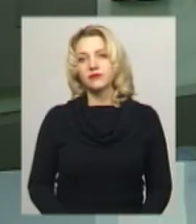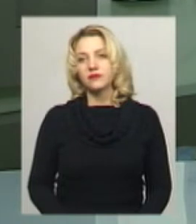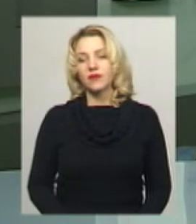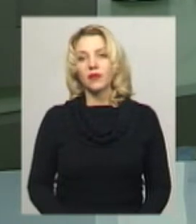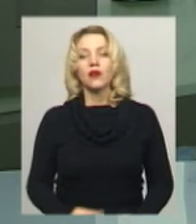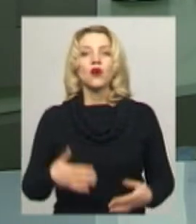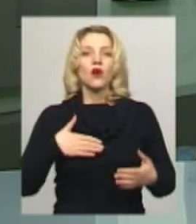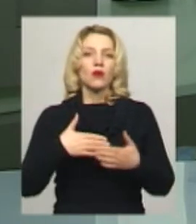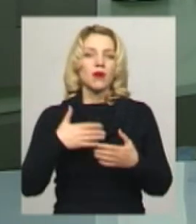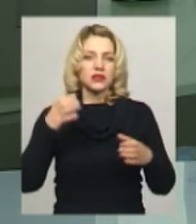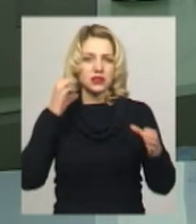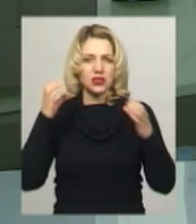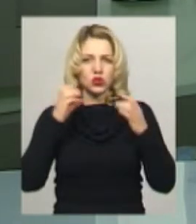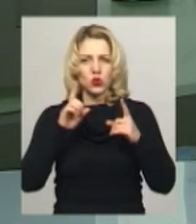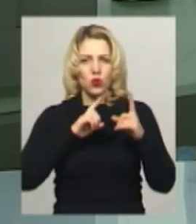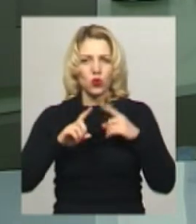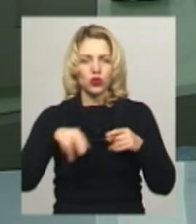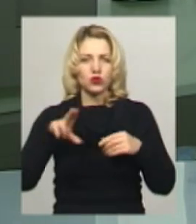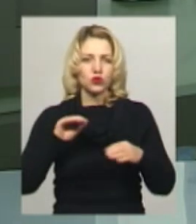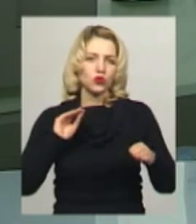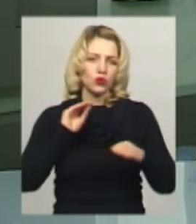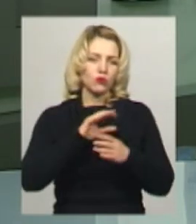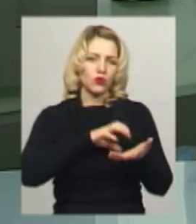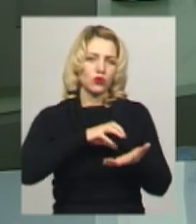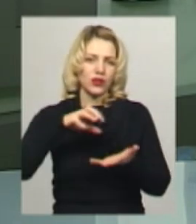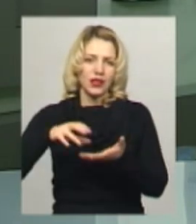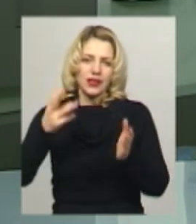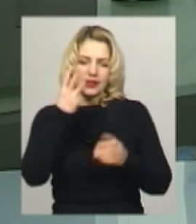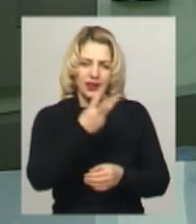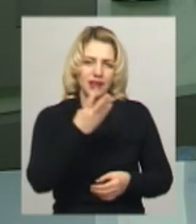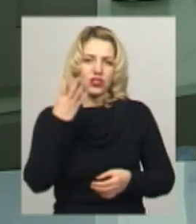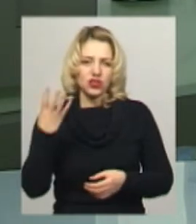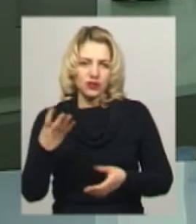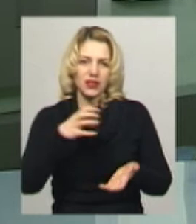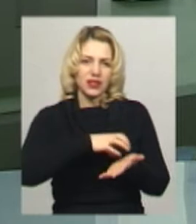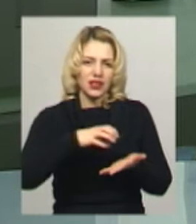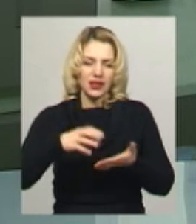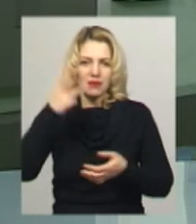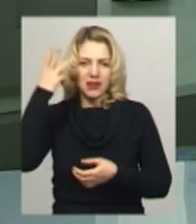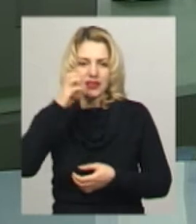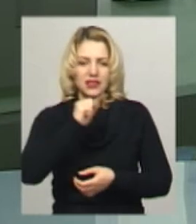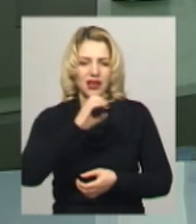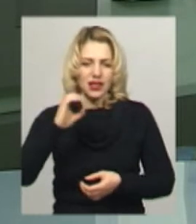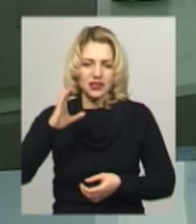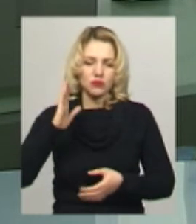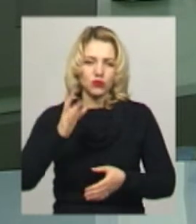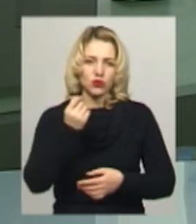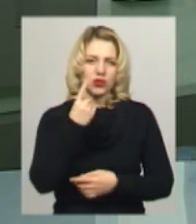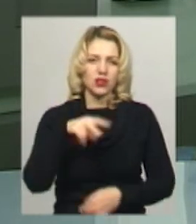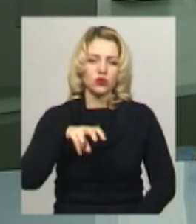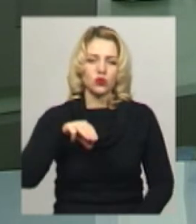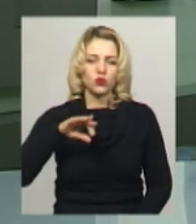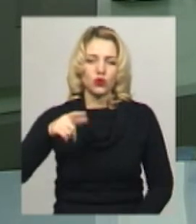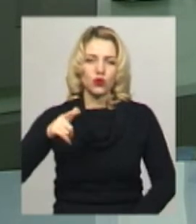Громадські слухання щодо добудови енергоблоків номер 3 та 4 на Хмельницькій атомній електростанції відбудуться 11 лютого у